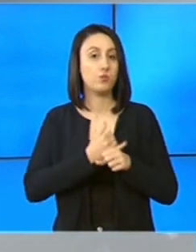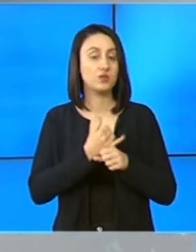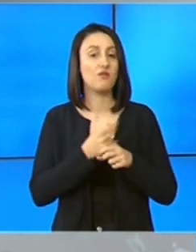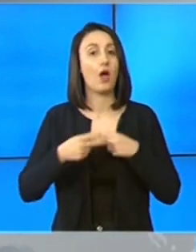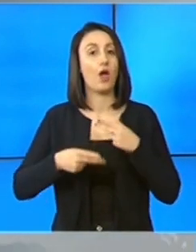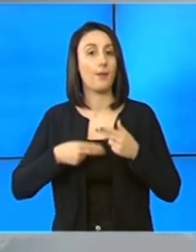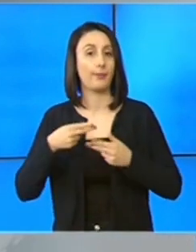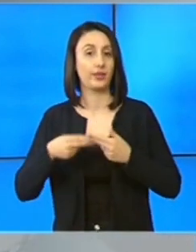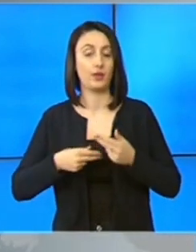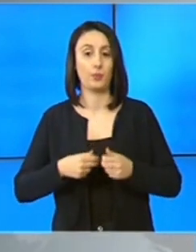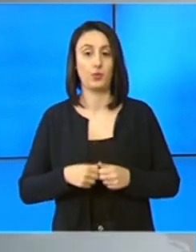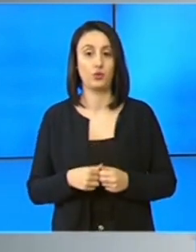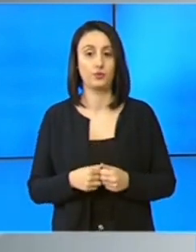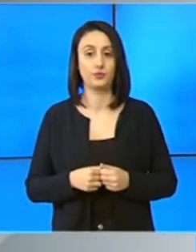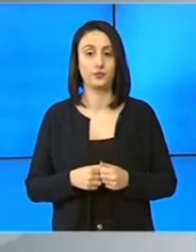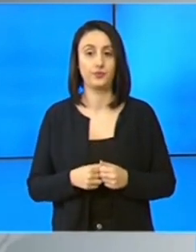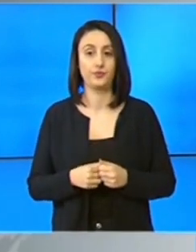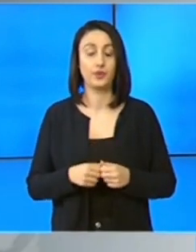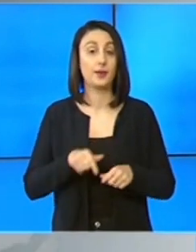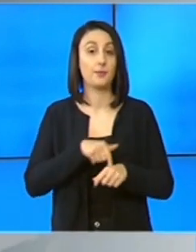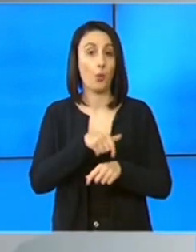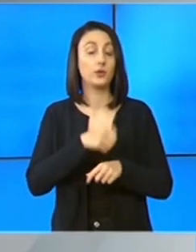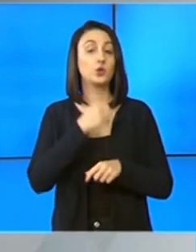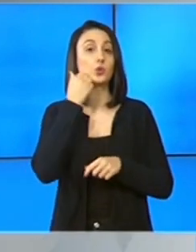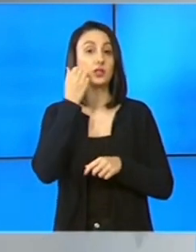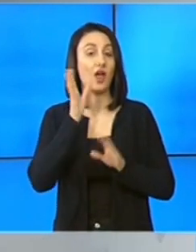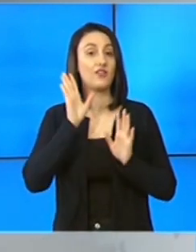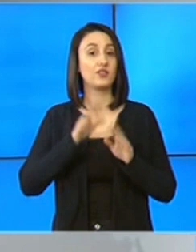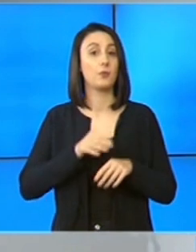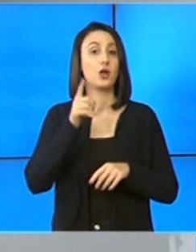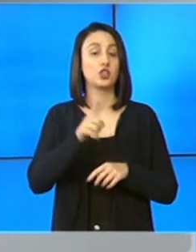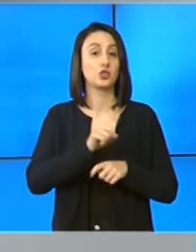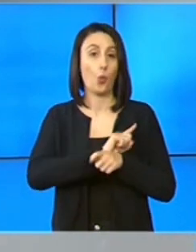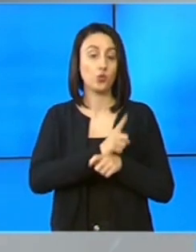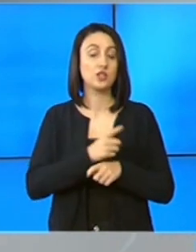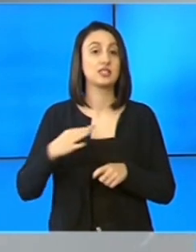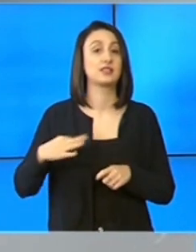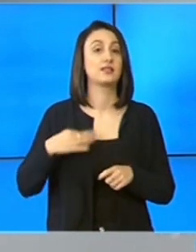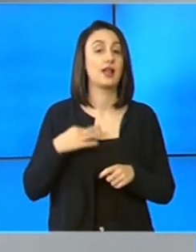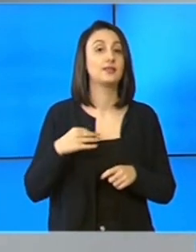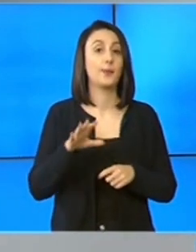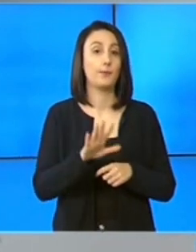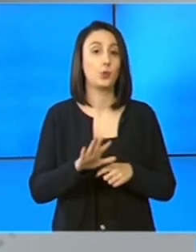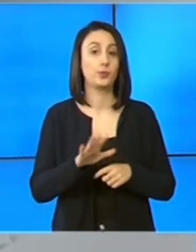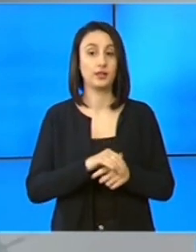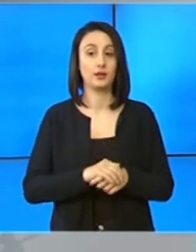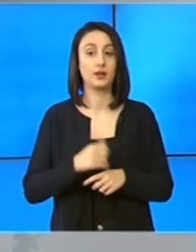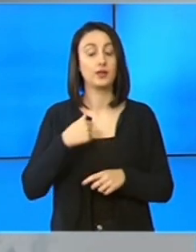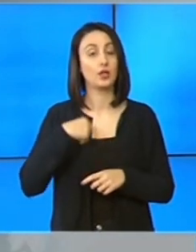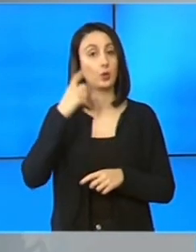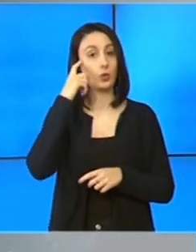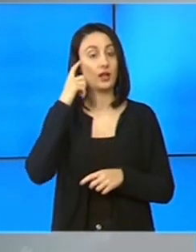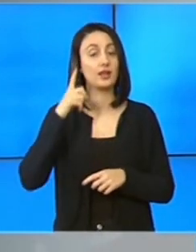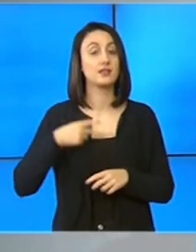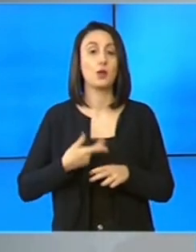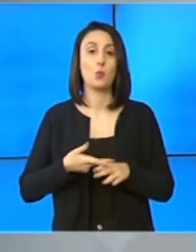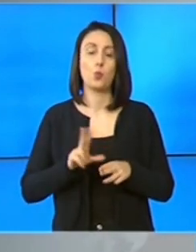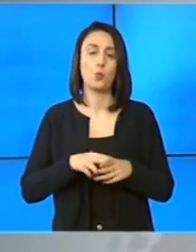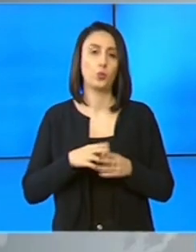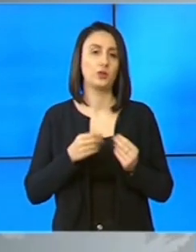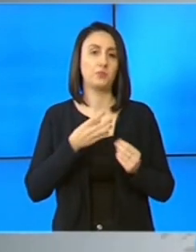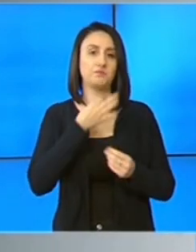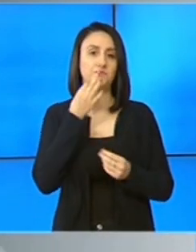epidemiologice în momentul în care avem această urgență de sănătate publică. Cred că este foarte multă